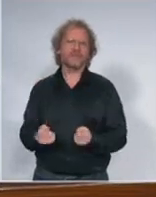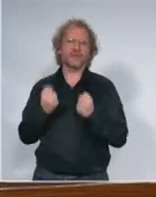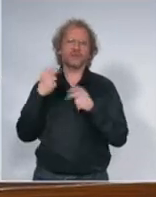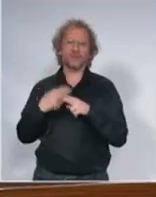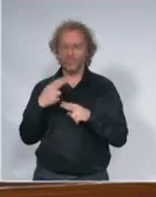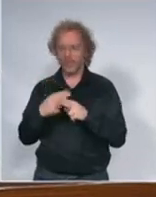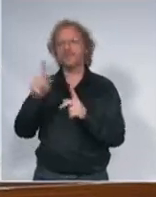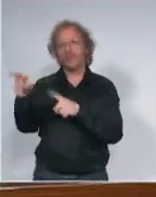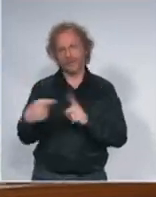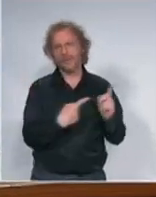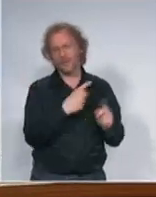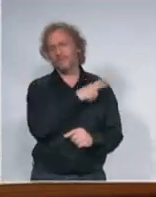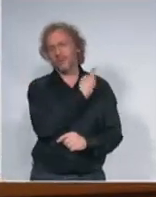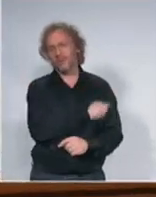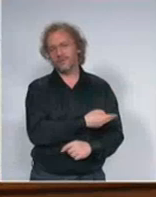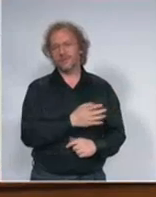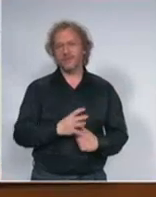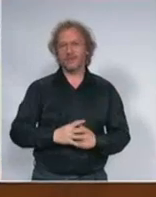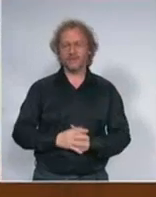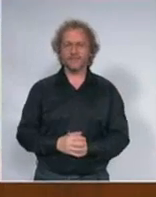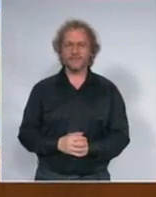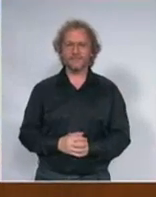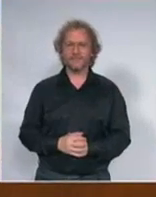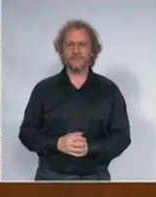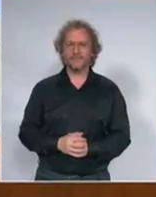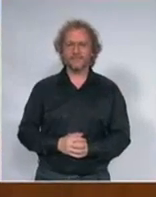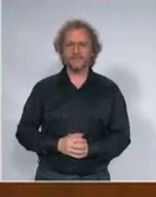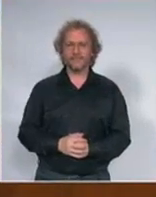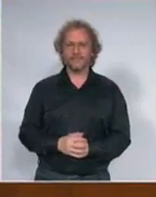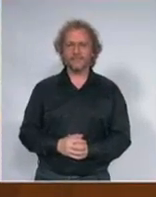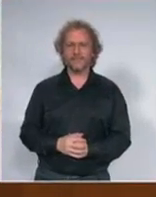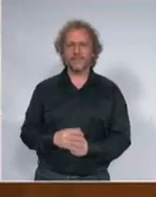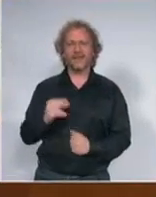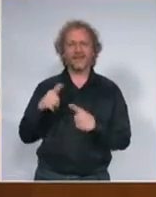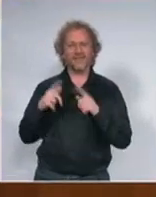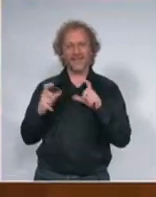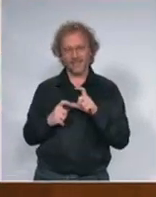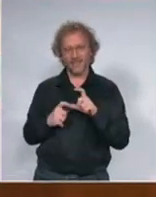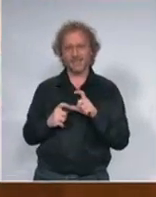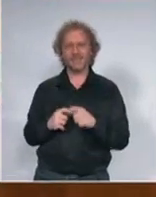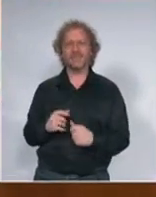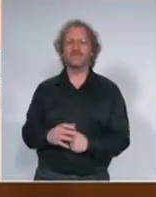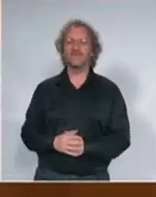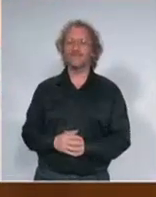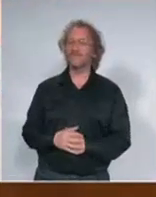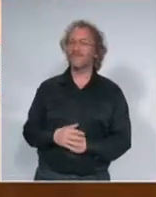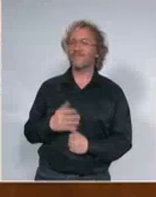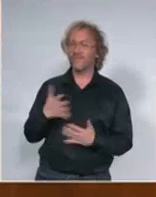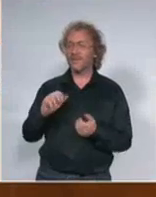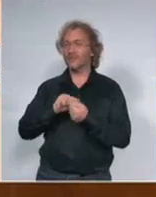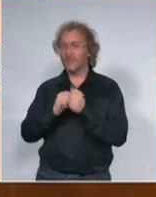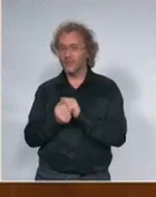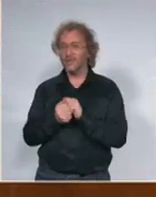Hvala izvolite dalje Dobroveče Ano Stemenković RTS premijerka već su gužve na Horgušu i na Batrovcima